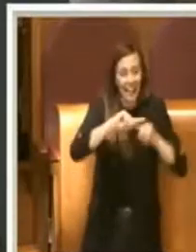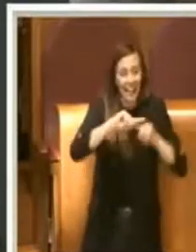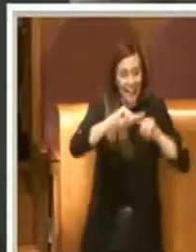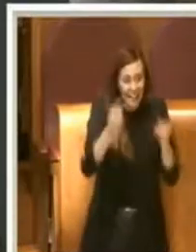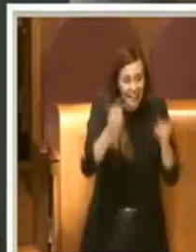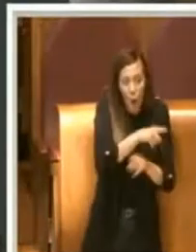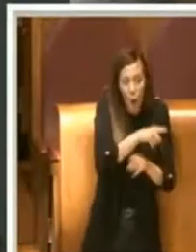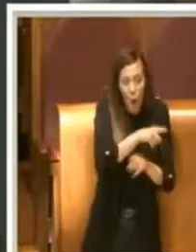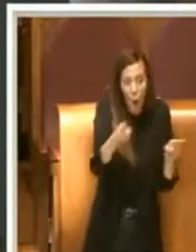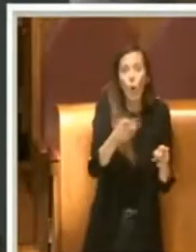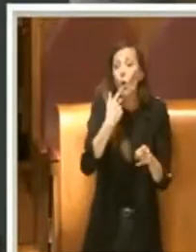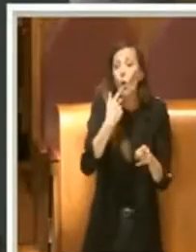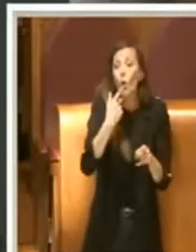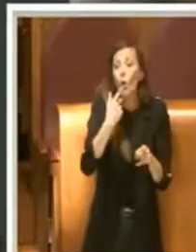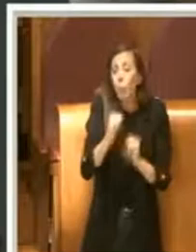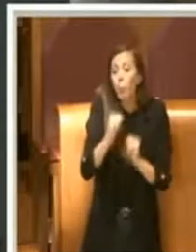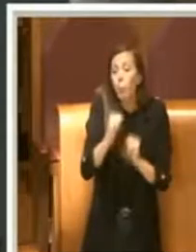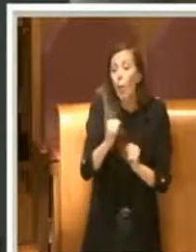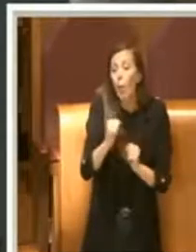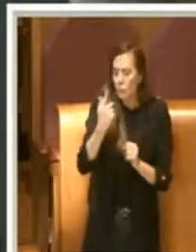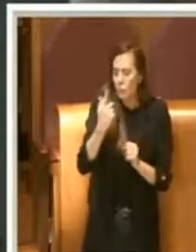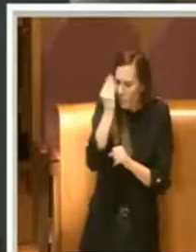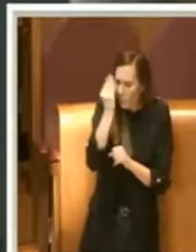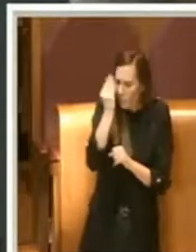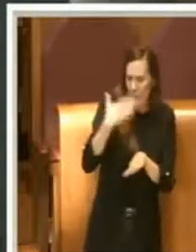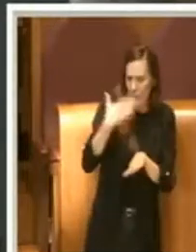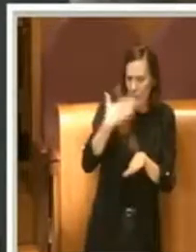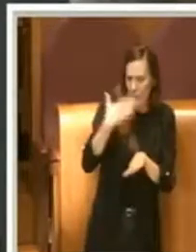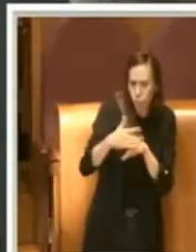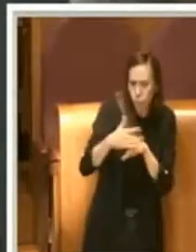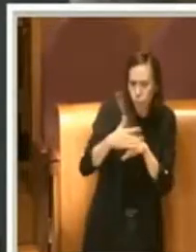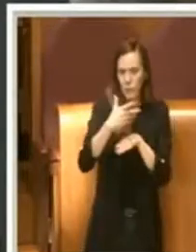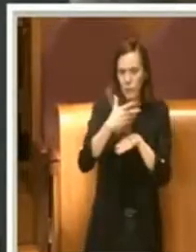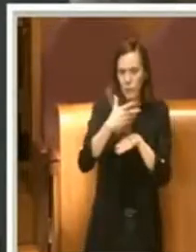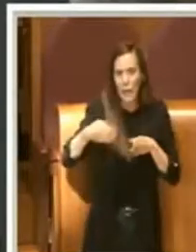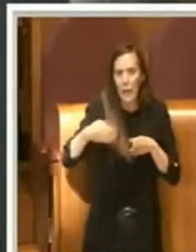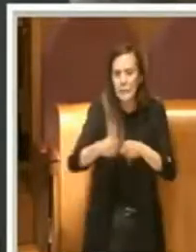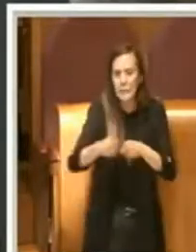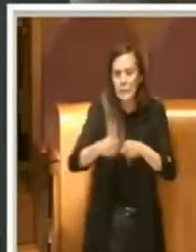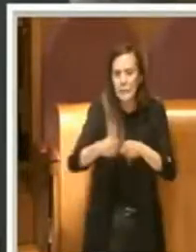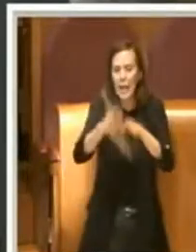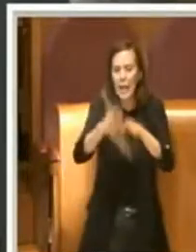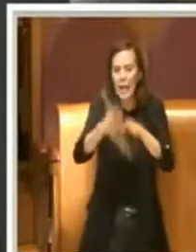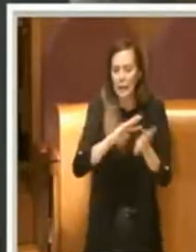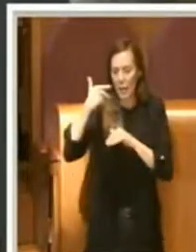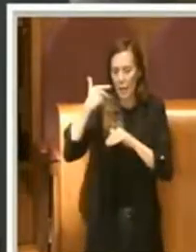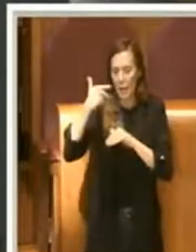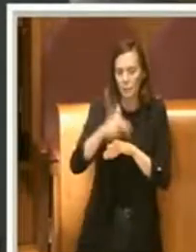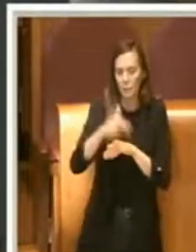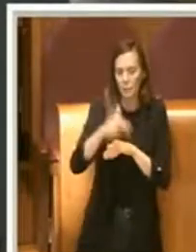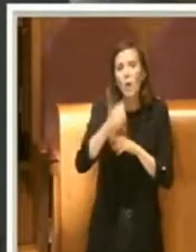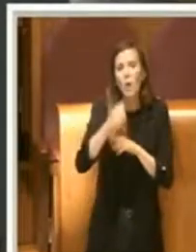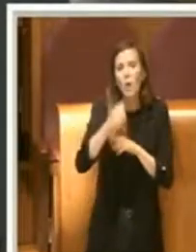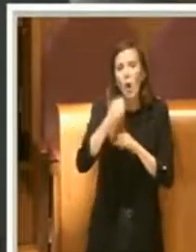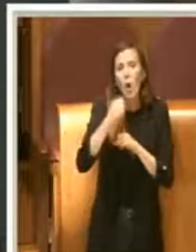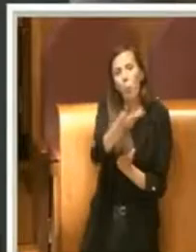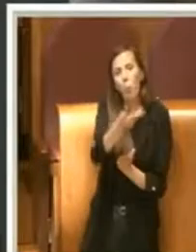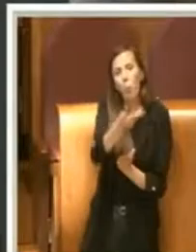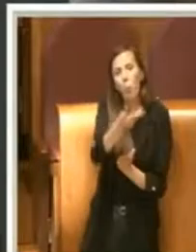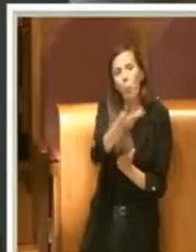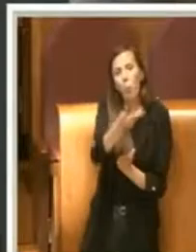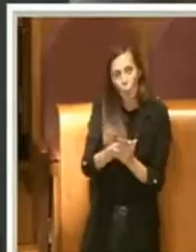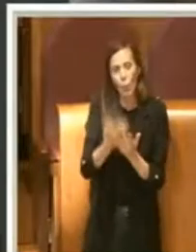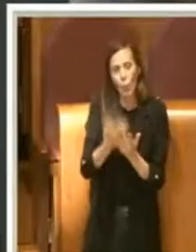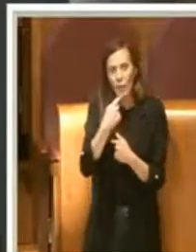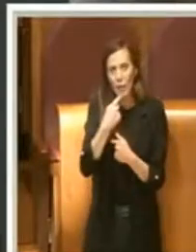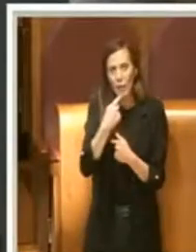possono proporre una pedonalizzazione temporanea, che, ripeto, secondo me porta riqualificazione, io l'ho sempre detto anche in commissione, parlo perché